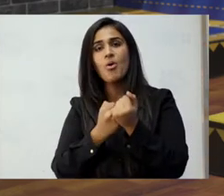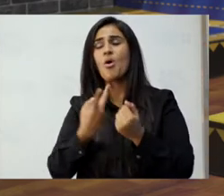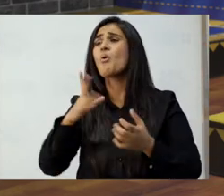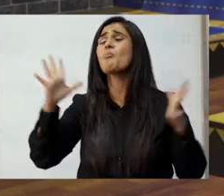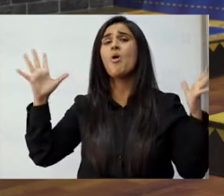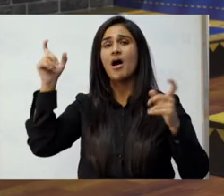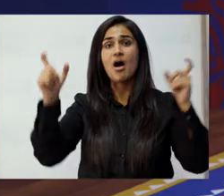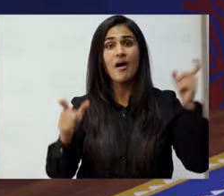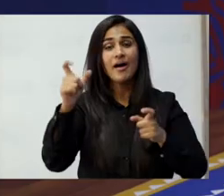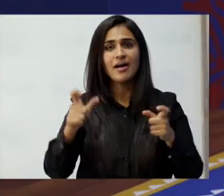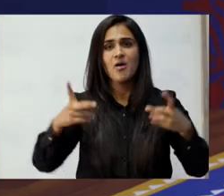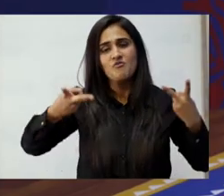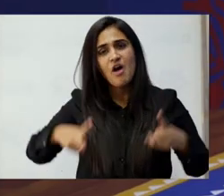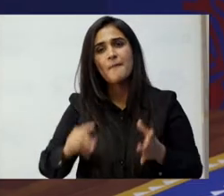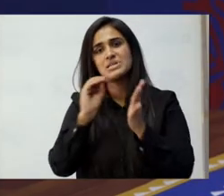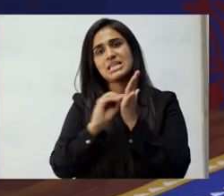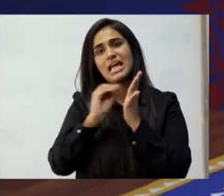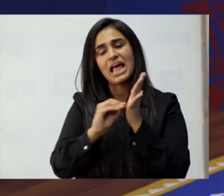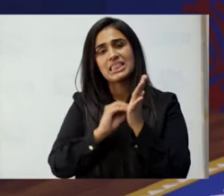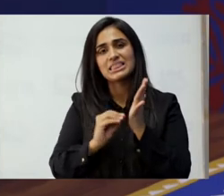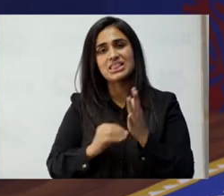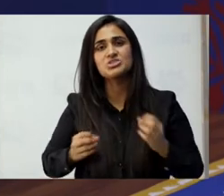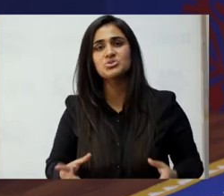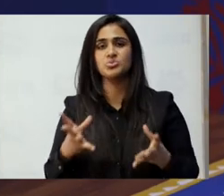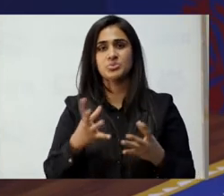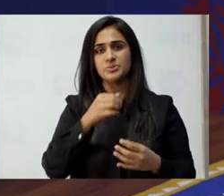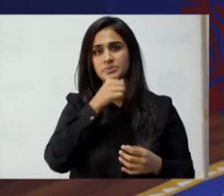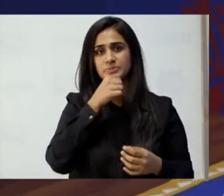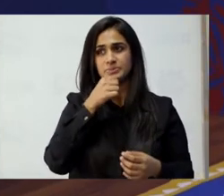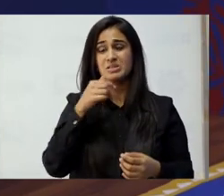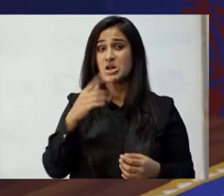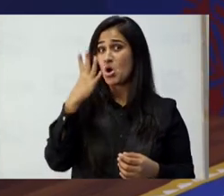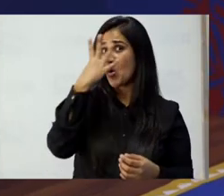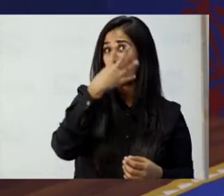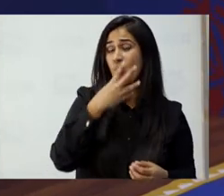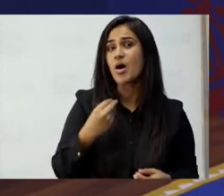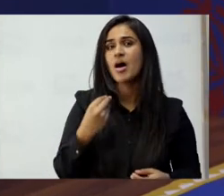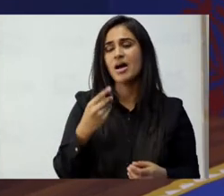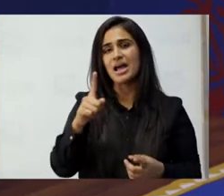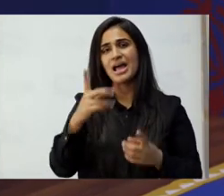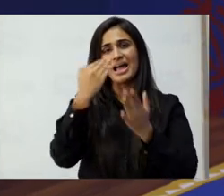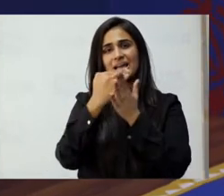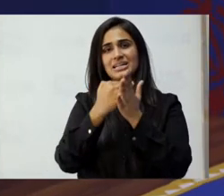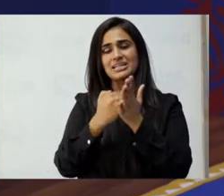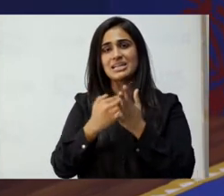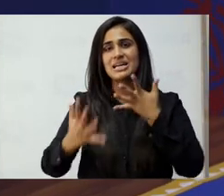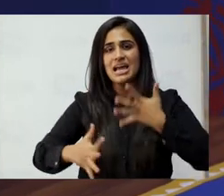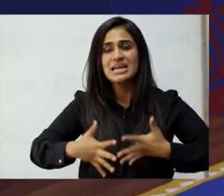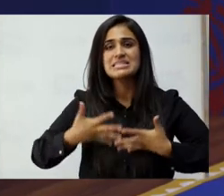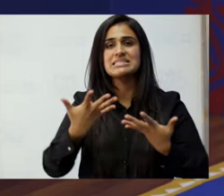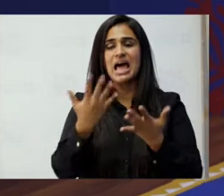لکھنے کا سہارا لیا اور بہت سارے لوگوں نے دوبارہ سے خط لکھنے کا سہارا لیا بہت ہی خوبصورت